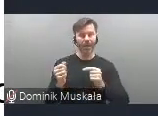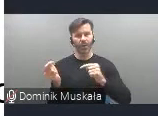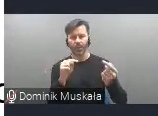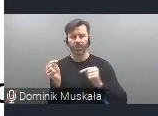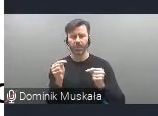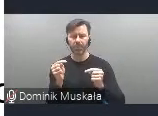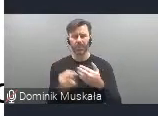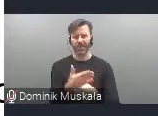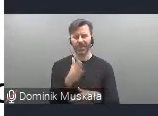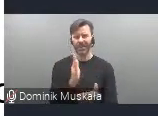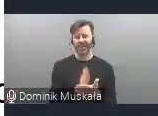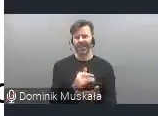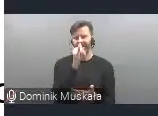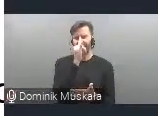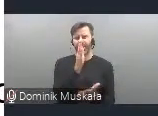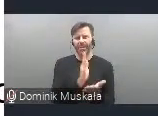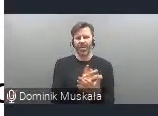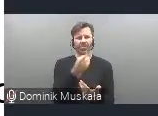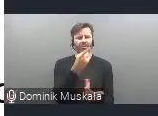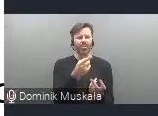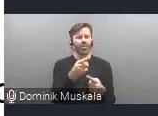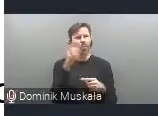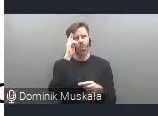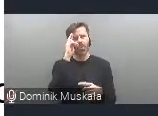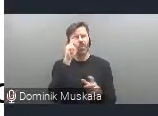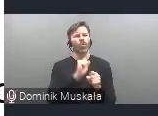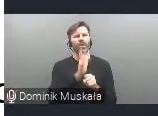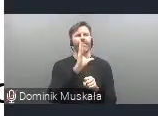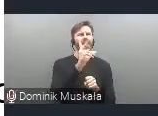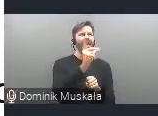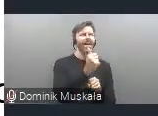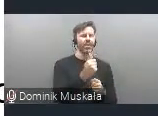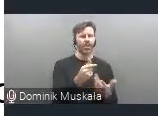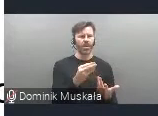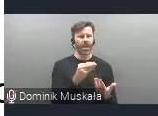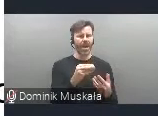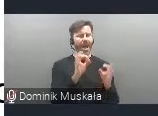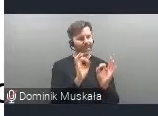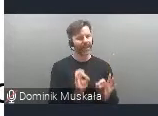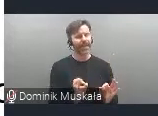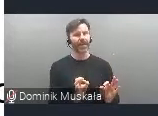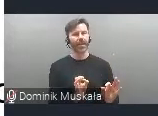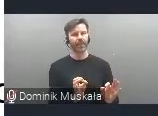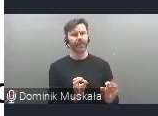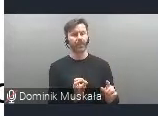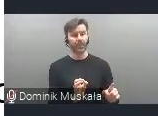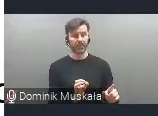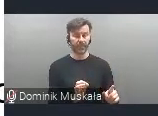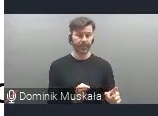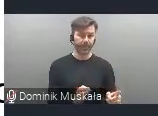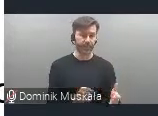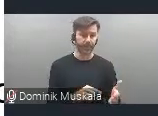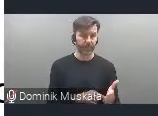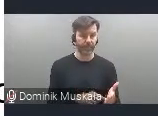nie może na takiego tradycyjnego rozumienia piękna czy estetyki, które w dużej mierze może być rozumiane jako coś